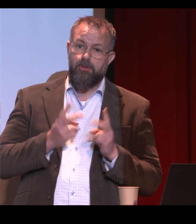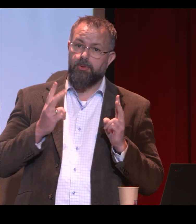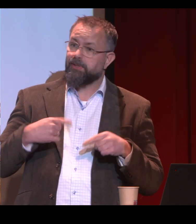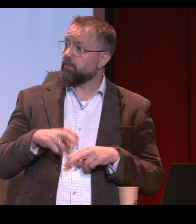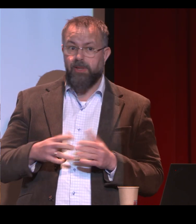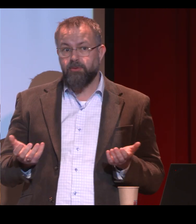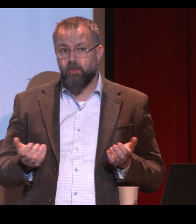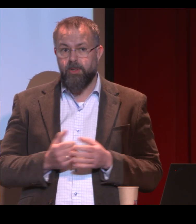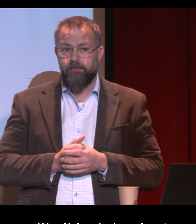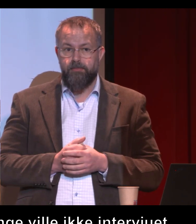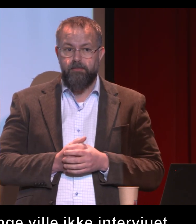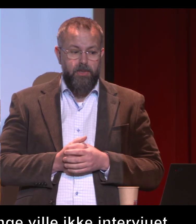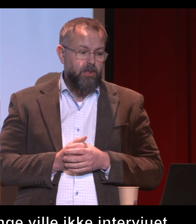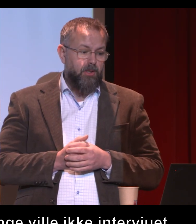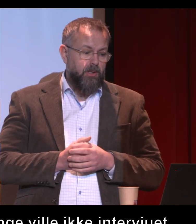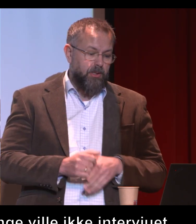eller brukte rullestol?